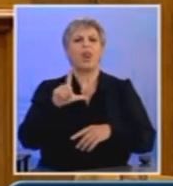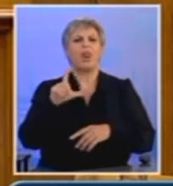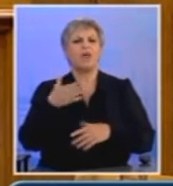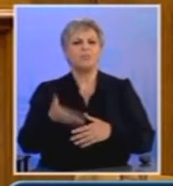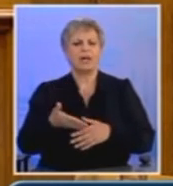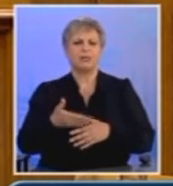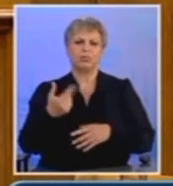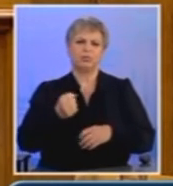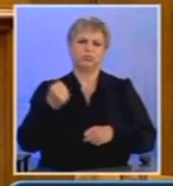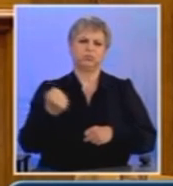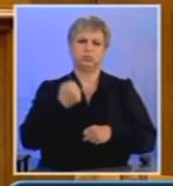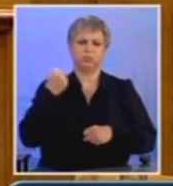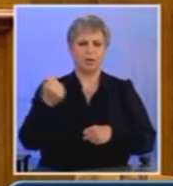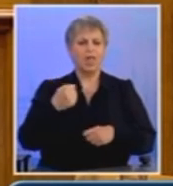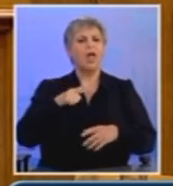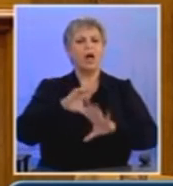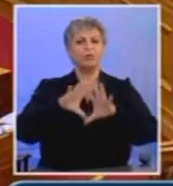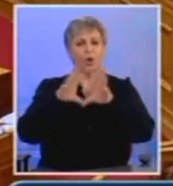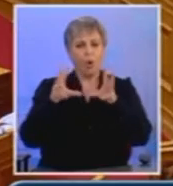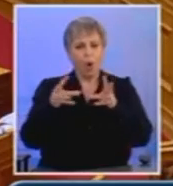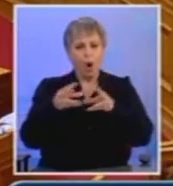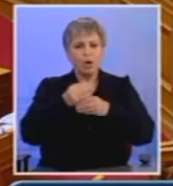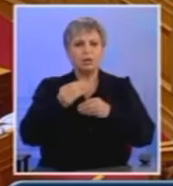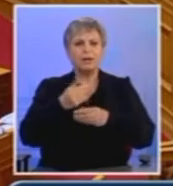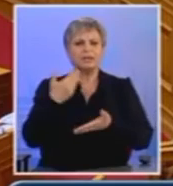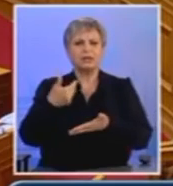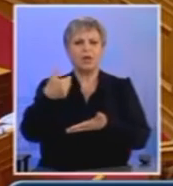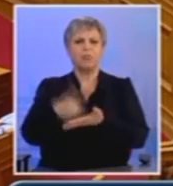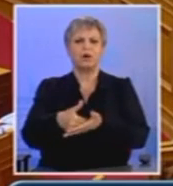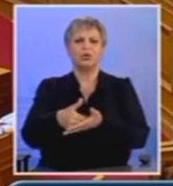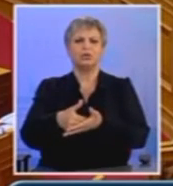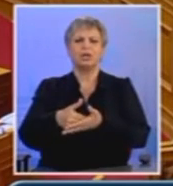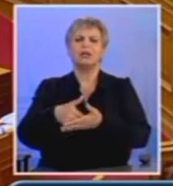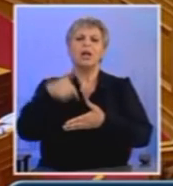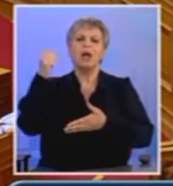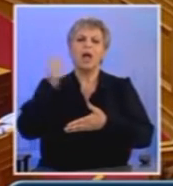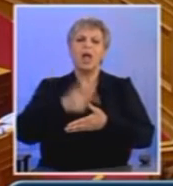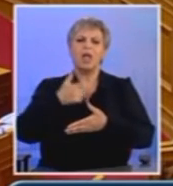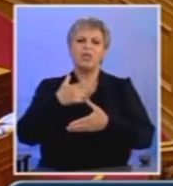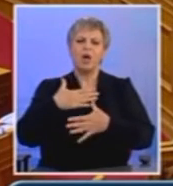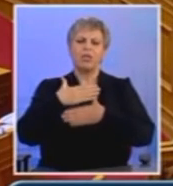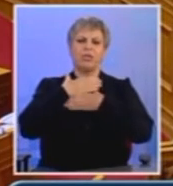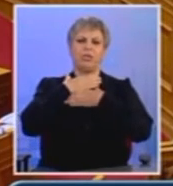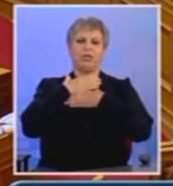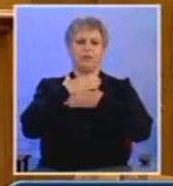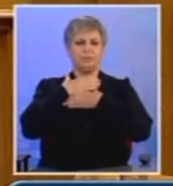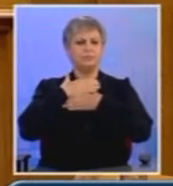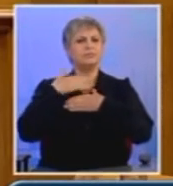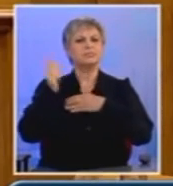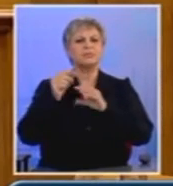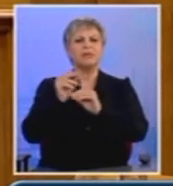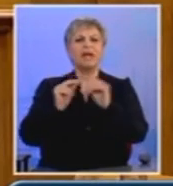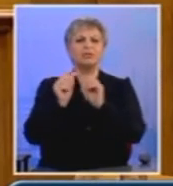μαζί ζήτησαν να προχωρήσουν τα μέτρα σφαγής του λαού μας. Η Λυκοσυμμαχία της Ευρωπαϊκής Ένωσης, στην οποία